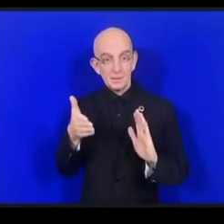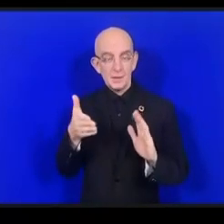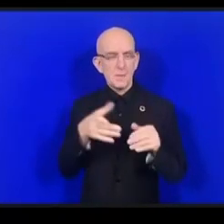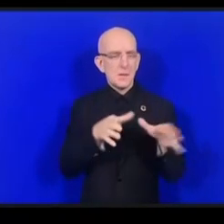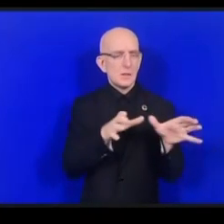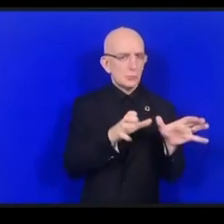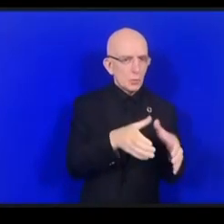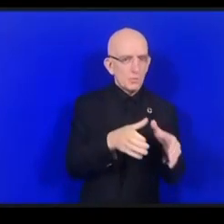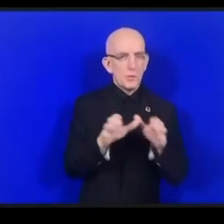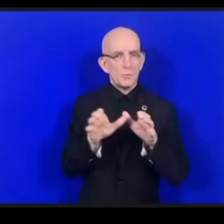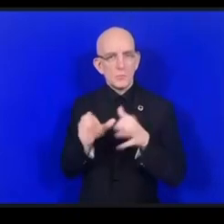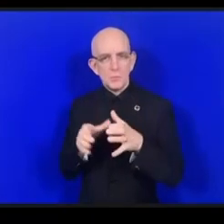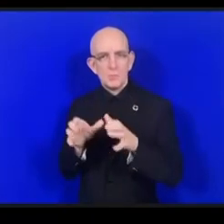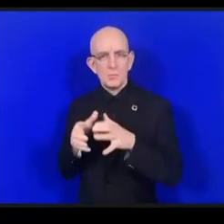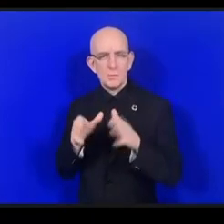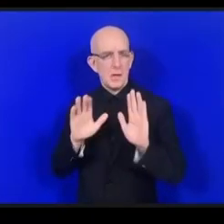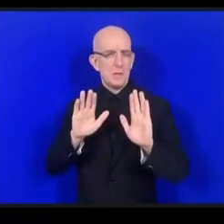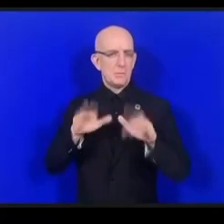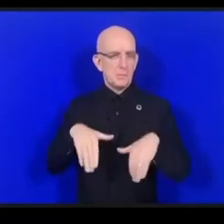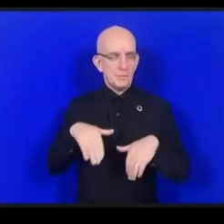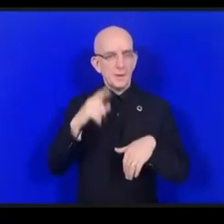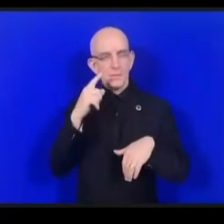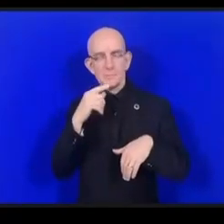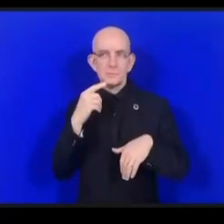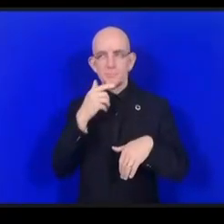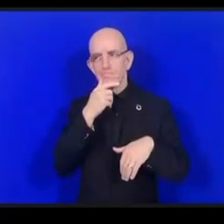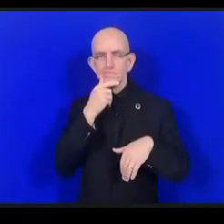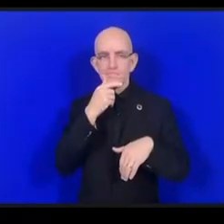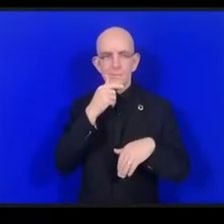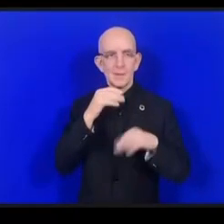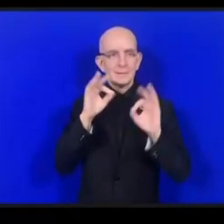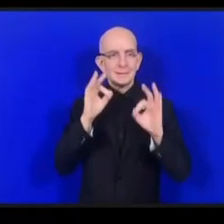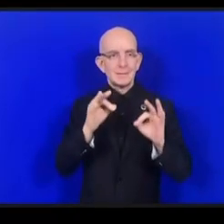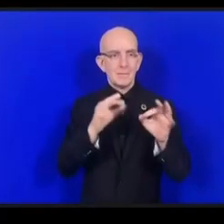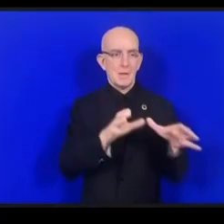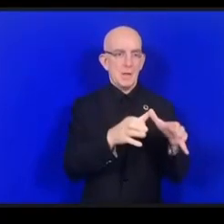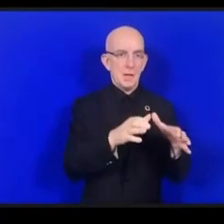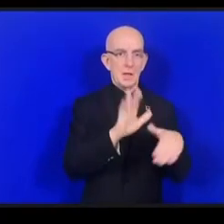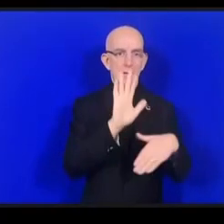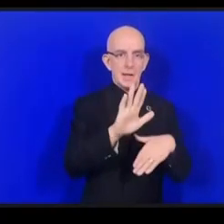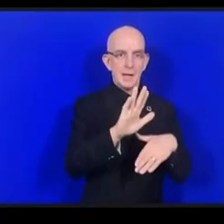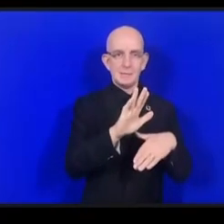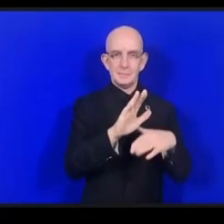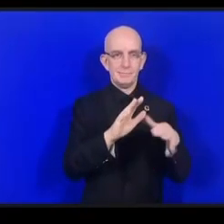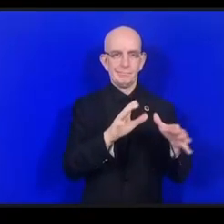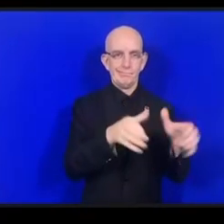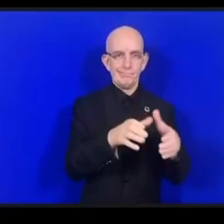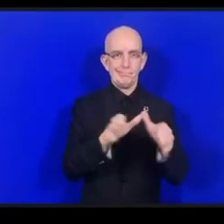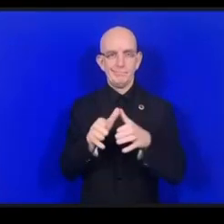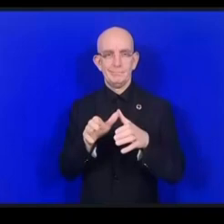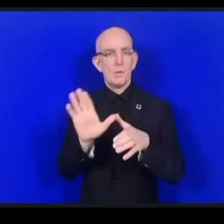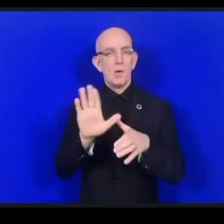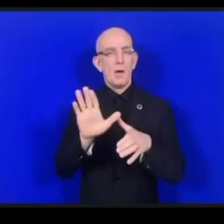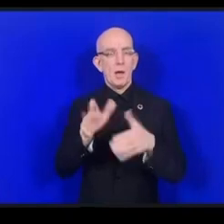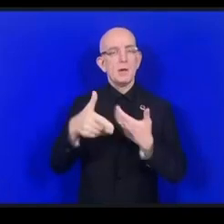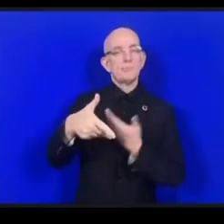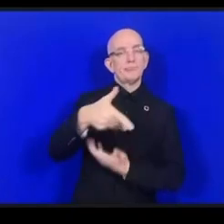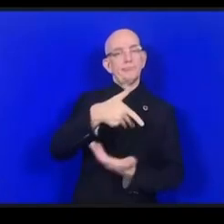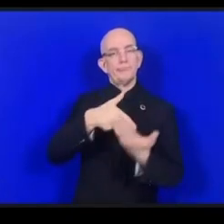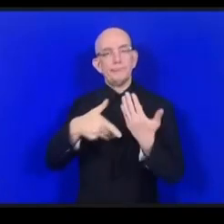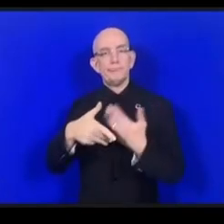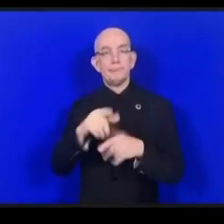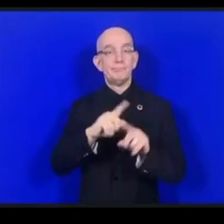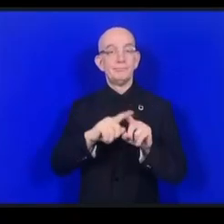مجموعة غير رسمية ولذلك يسمى بـ Dynamic Coalitions هناك الآن